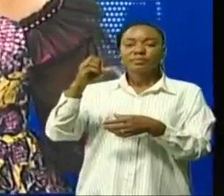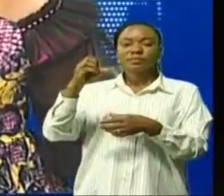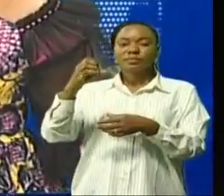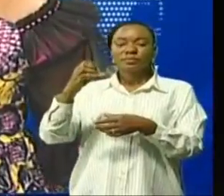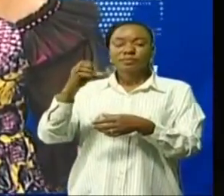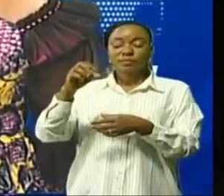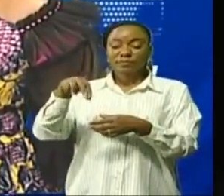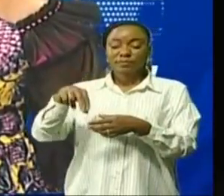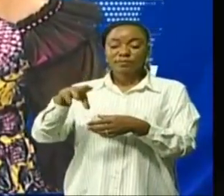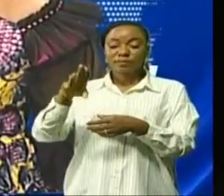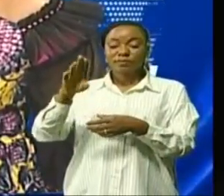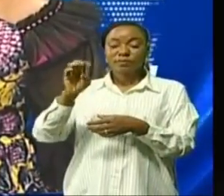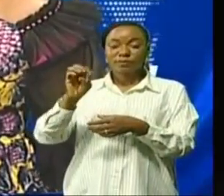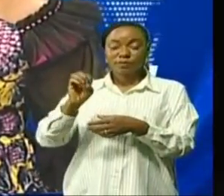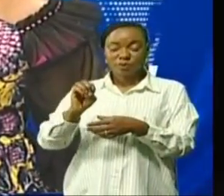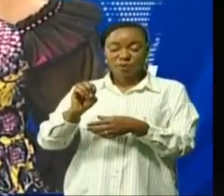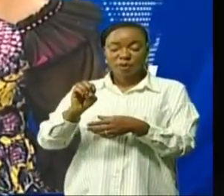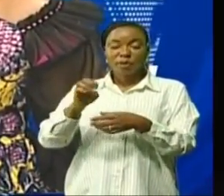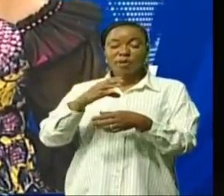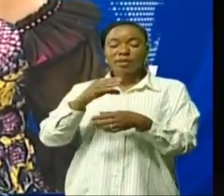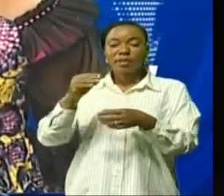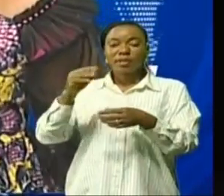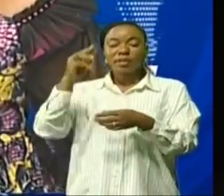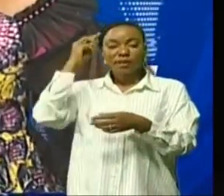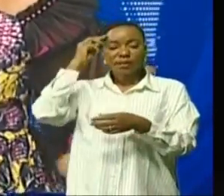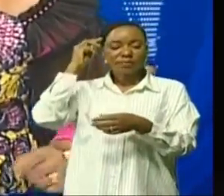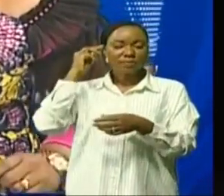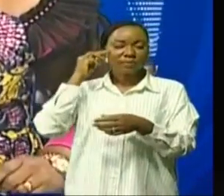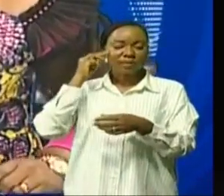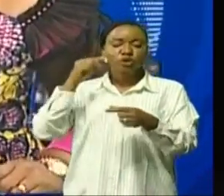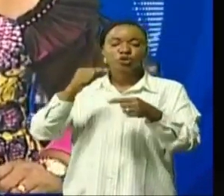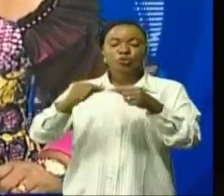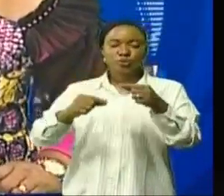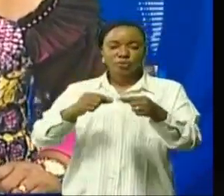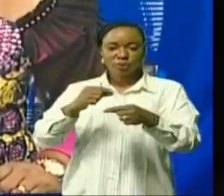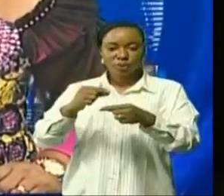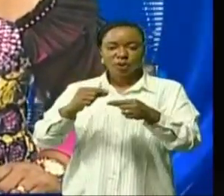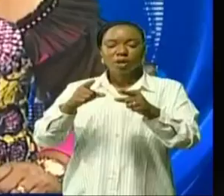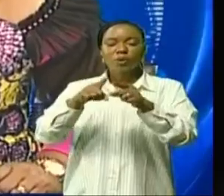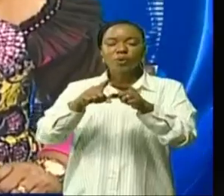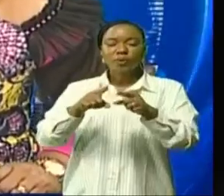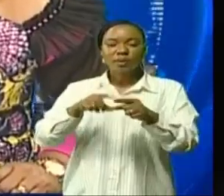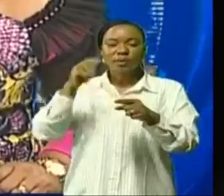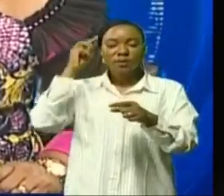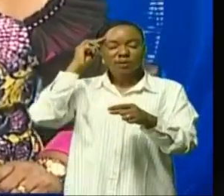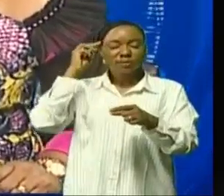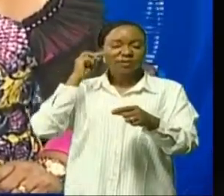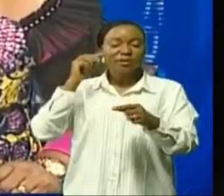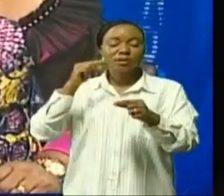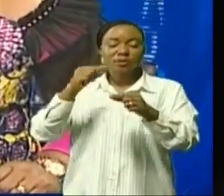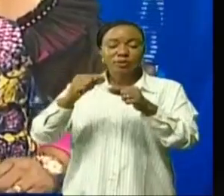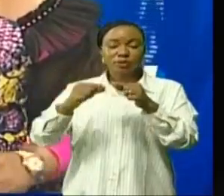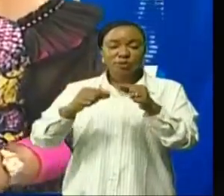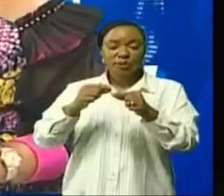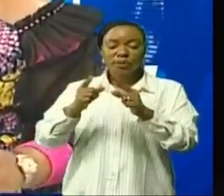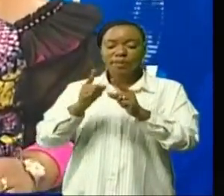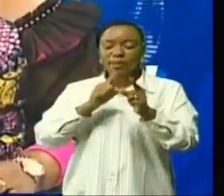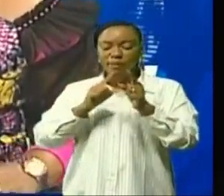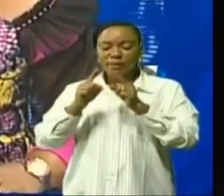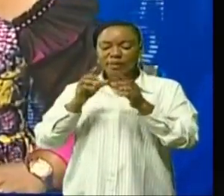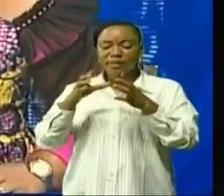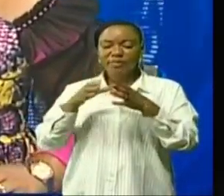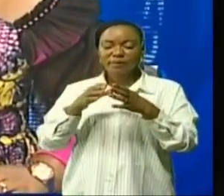du genre Giselle Ndaya a échangé avec la représentante spéciale du secrétaire général des Nations Unies Bintou Keïta sur les questions